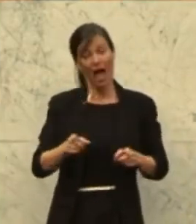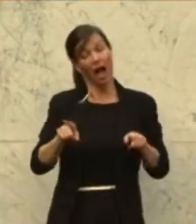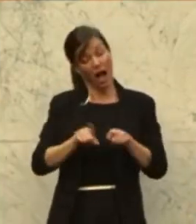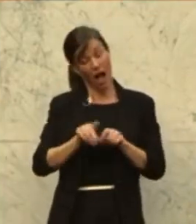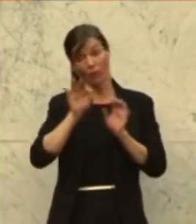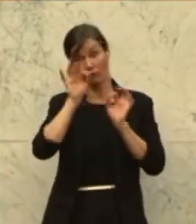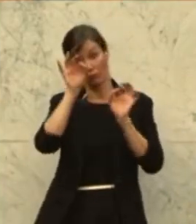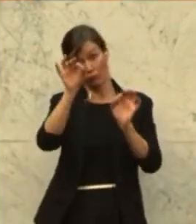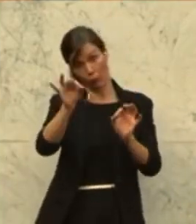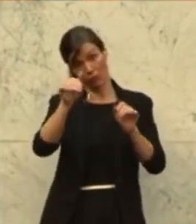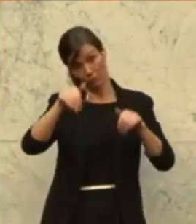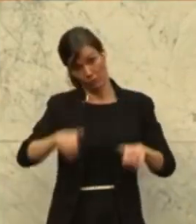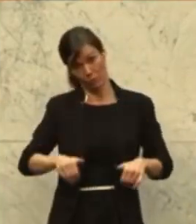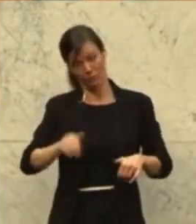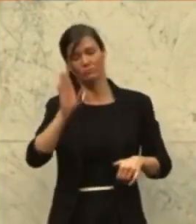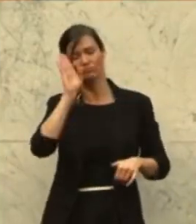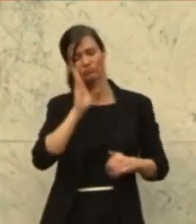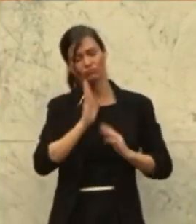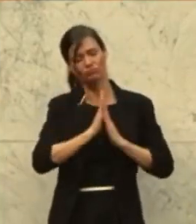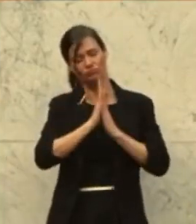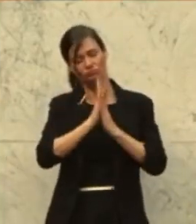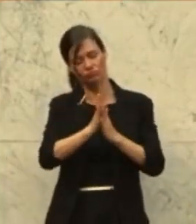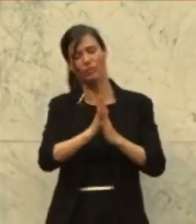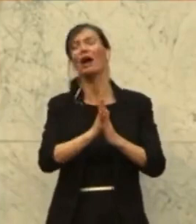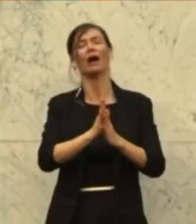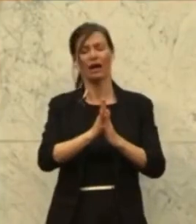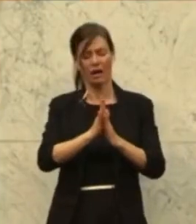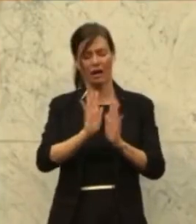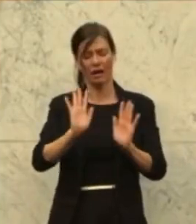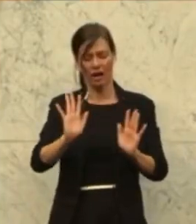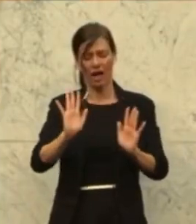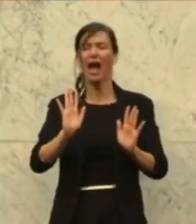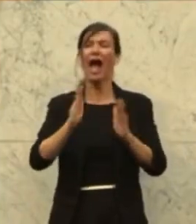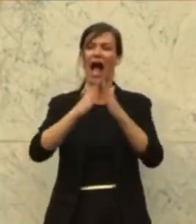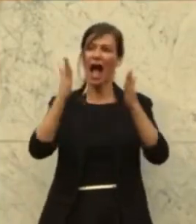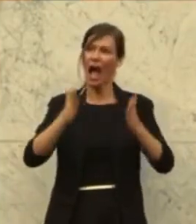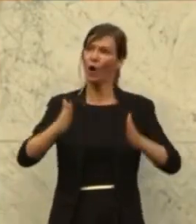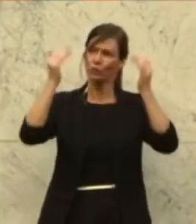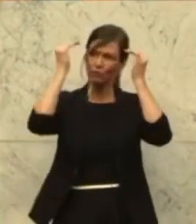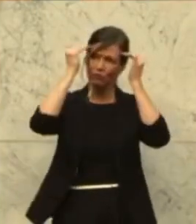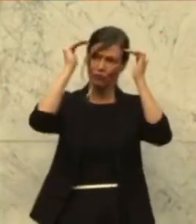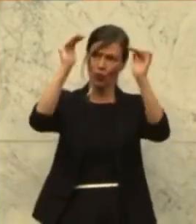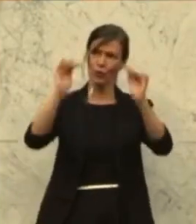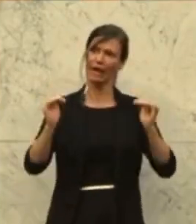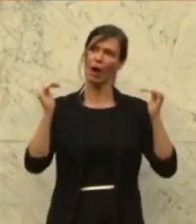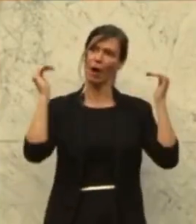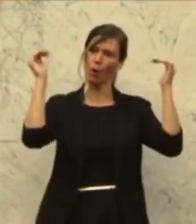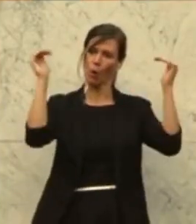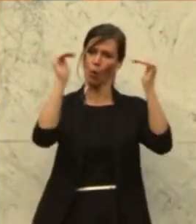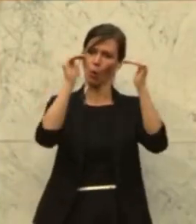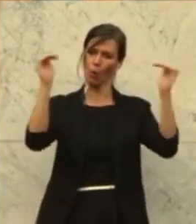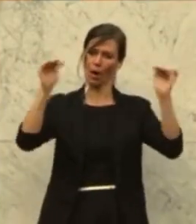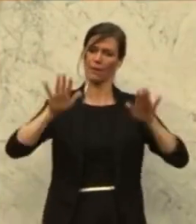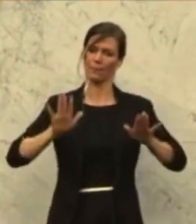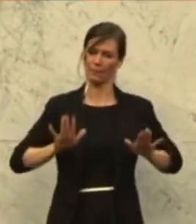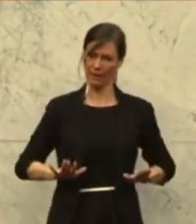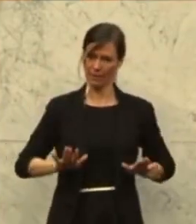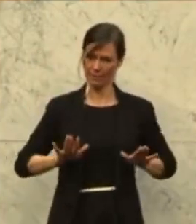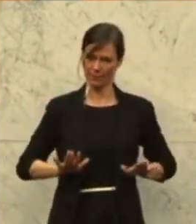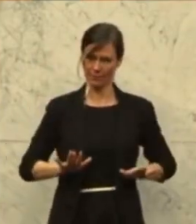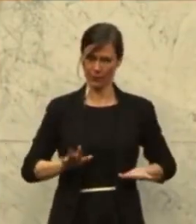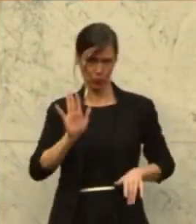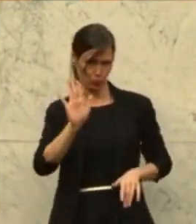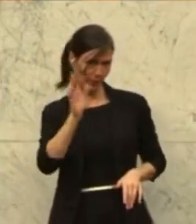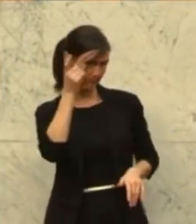würde ich auch Sie ersuchen, sich sozusagen der Würde des Hauses entsprechend hier zu äußern und Ihre